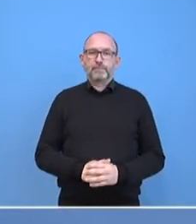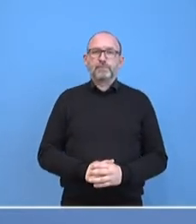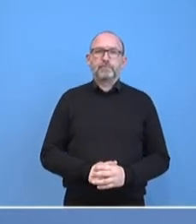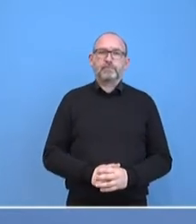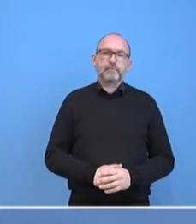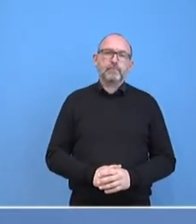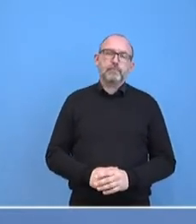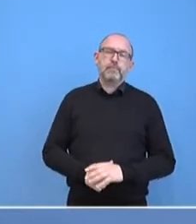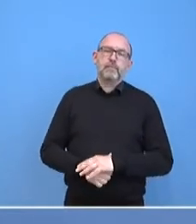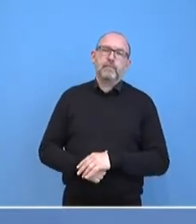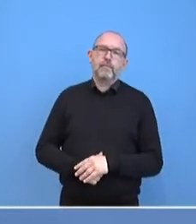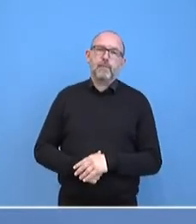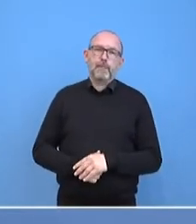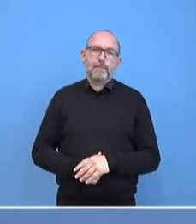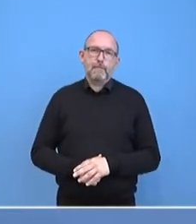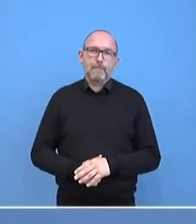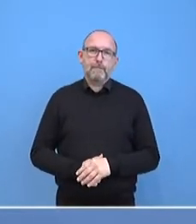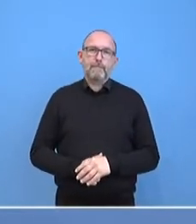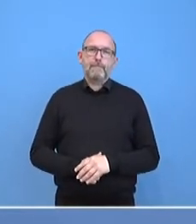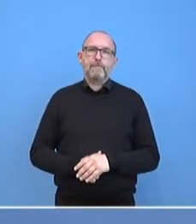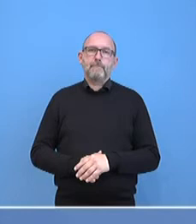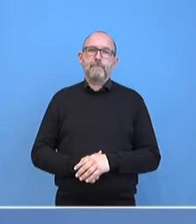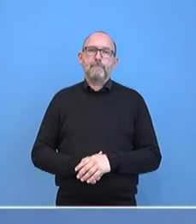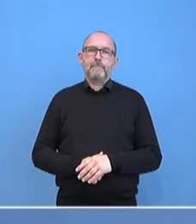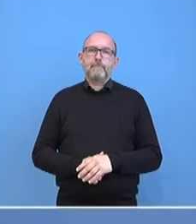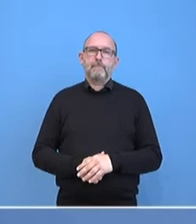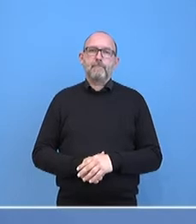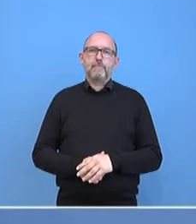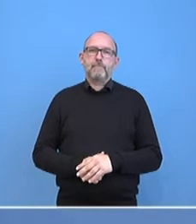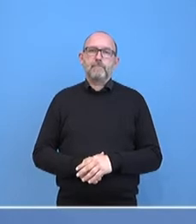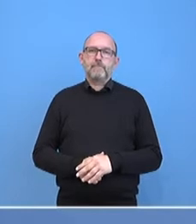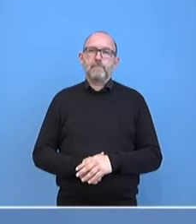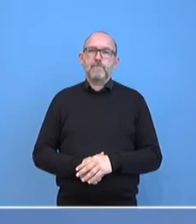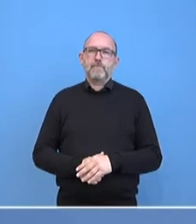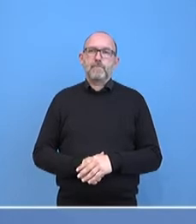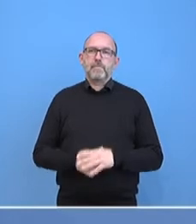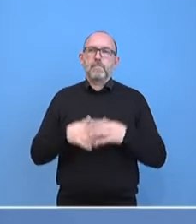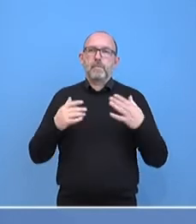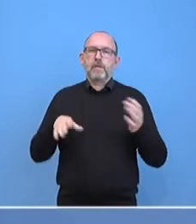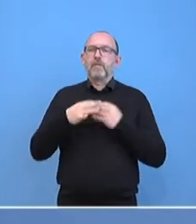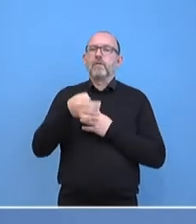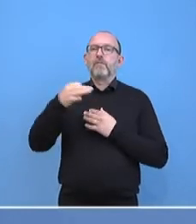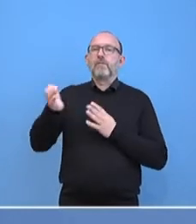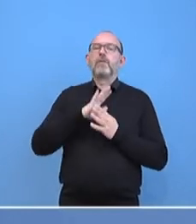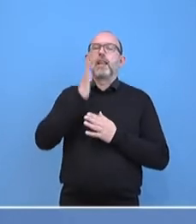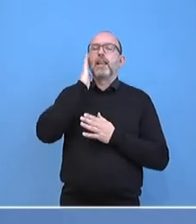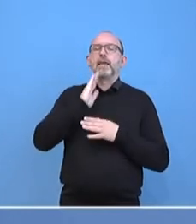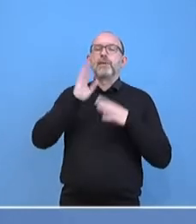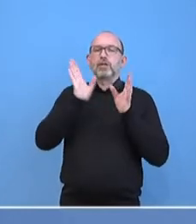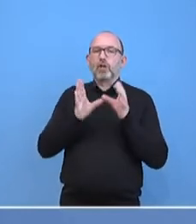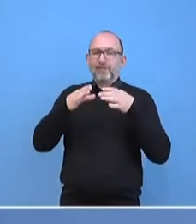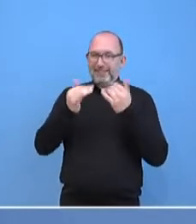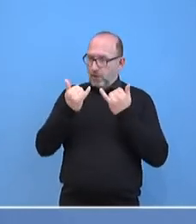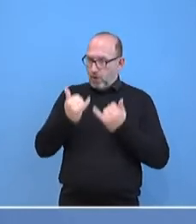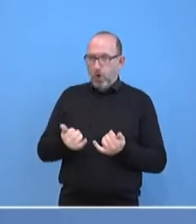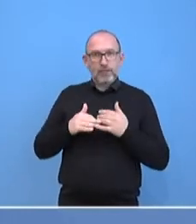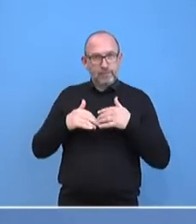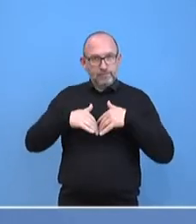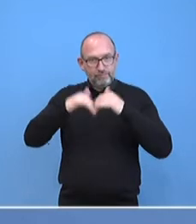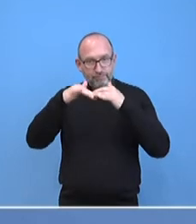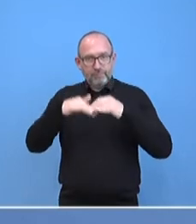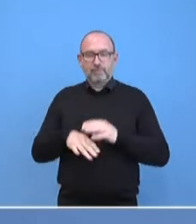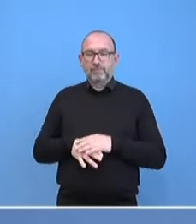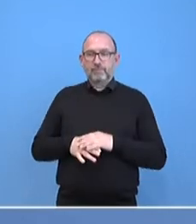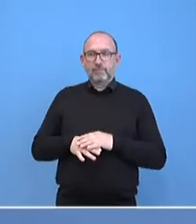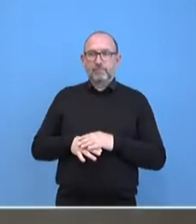Dann Herr Taufik-Nehr mit einem neuen Thema, bitte. Frau Sass, eine Frage zur Libyen-Konferenz, die heute stattfinden soll. Mit welchen